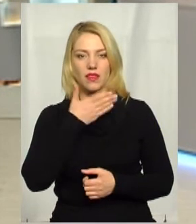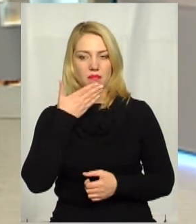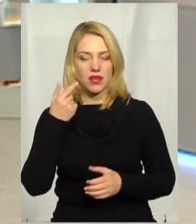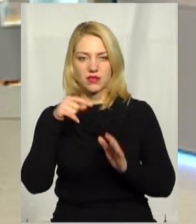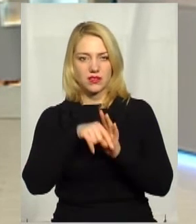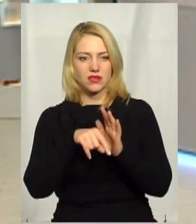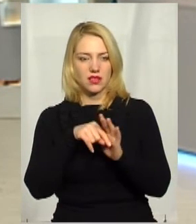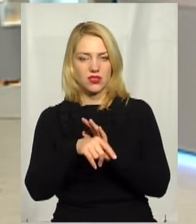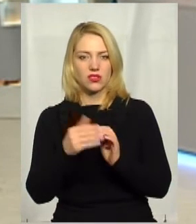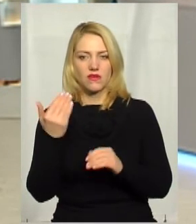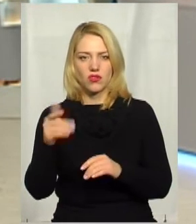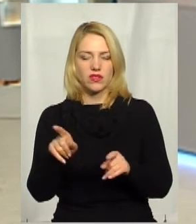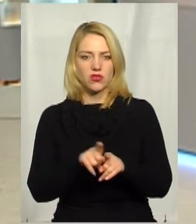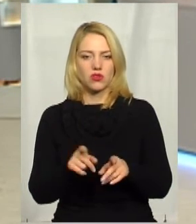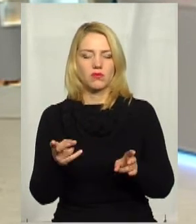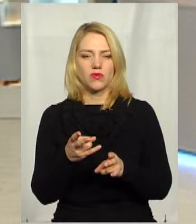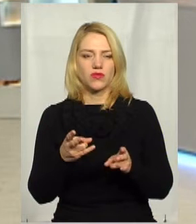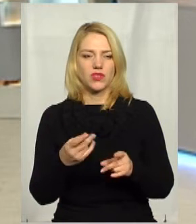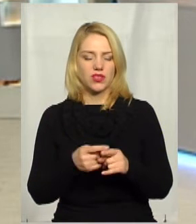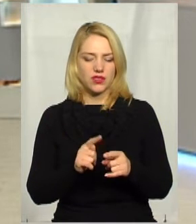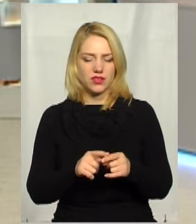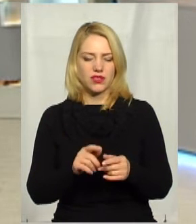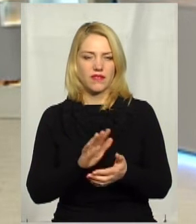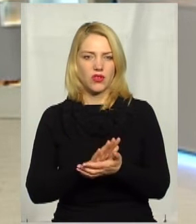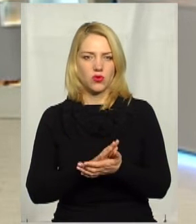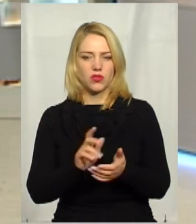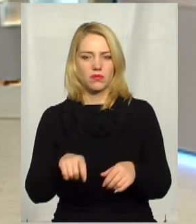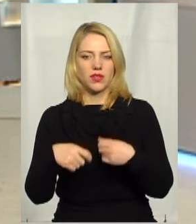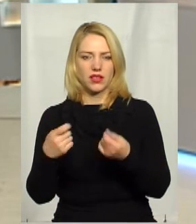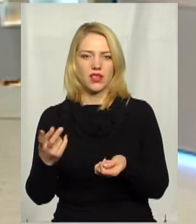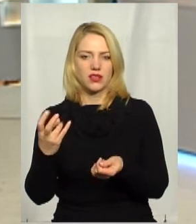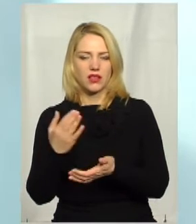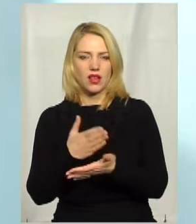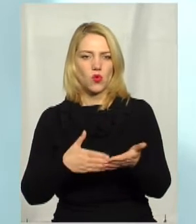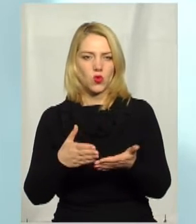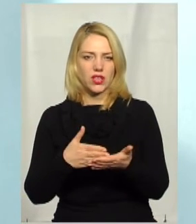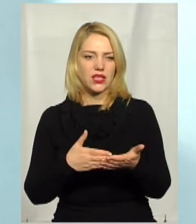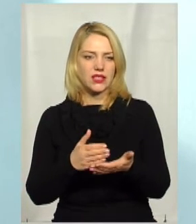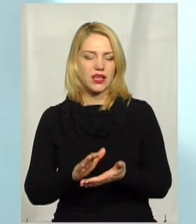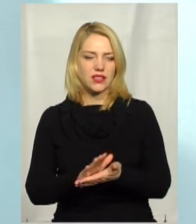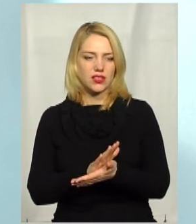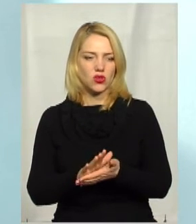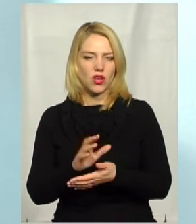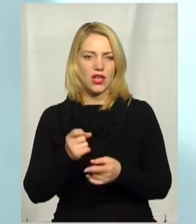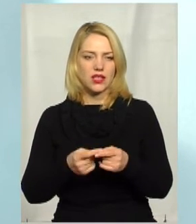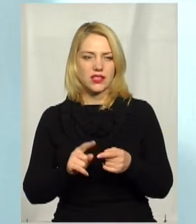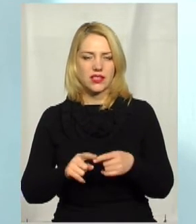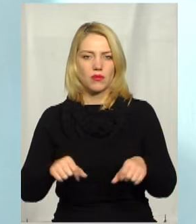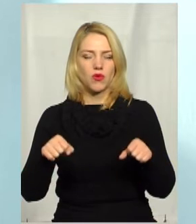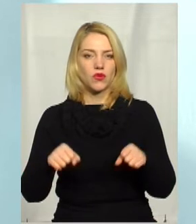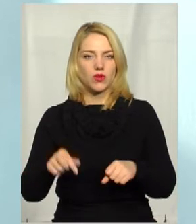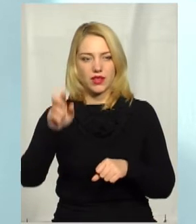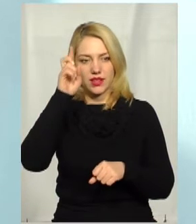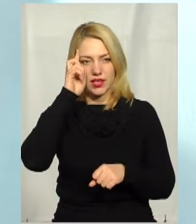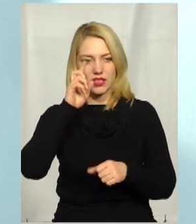значення, вони все одно повинні ці відходи передати на утилізацію. А потім, в принципі, це повноваження